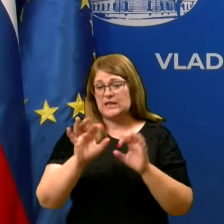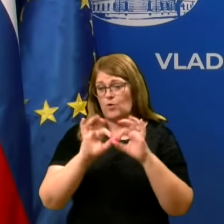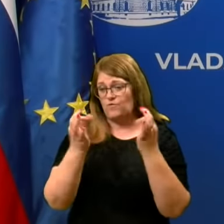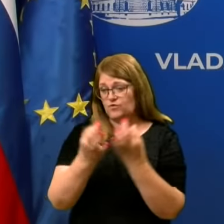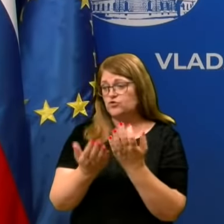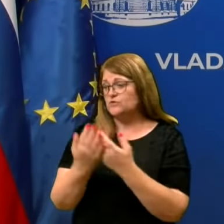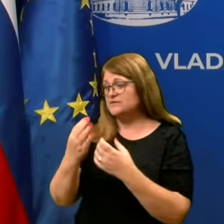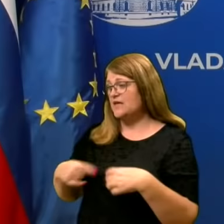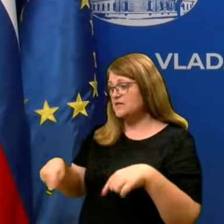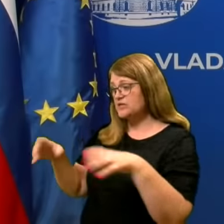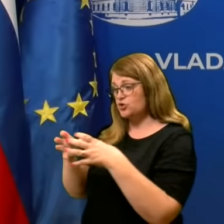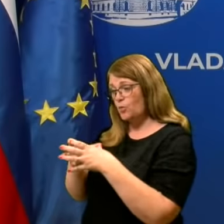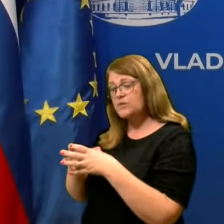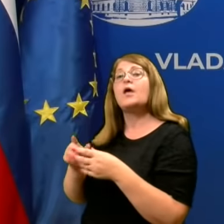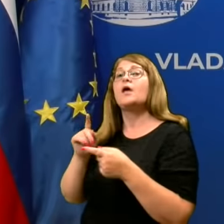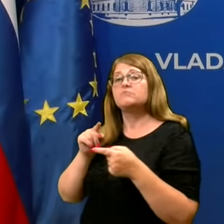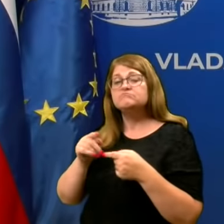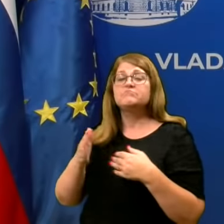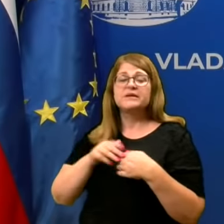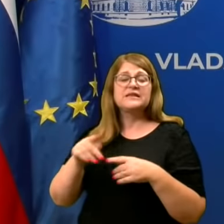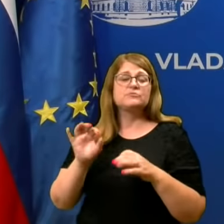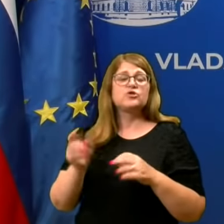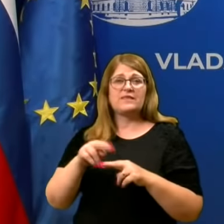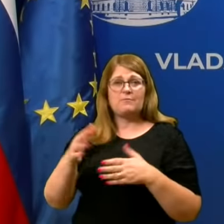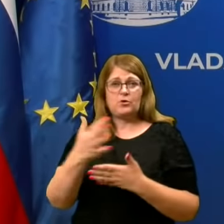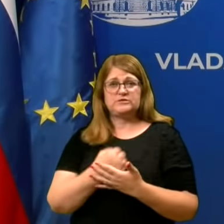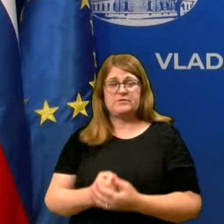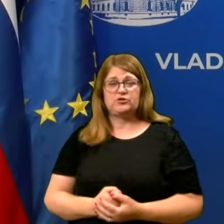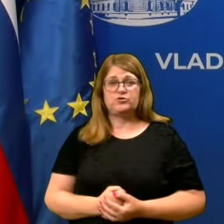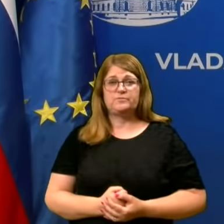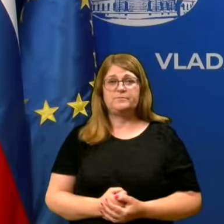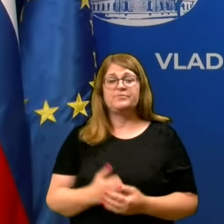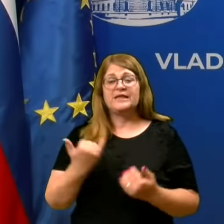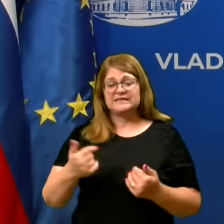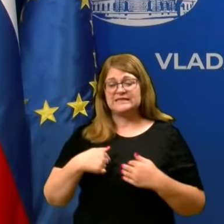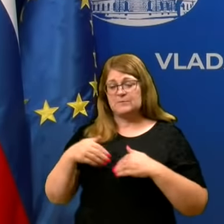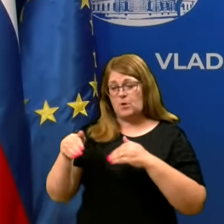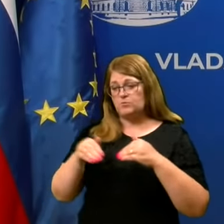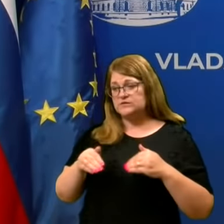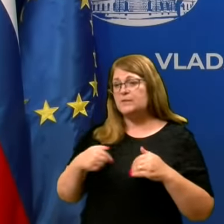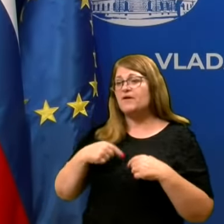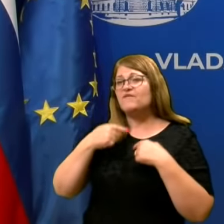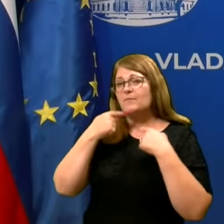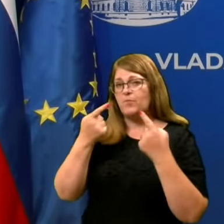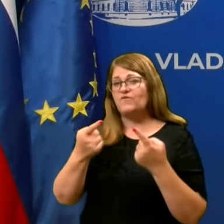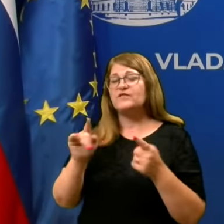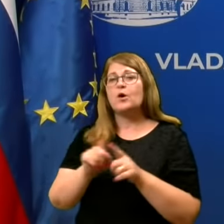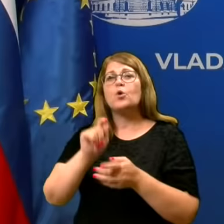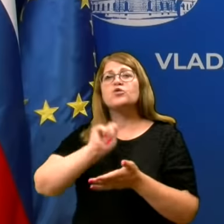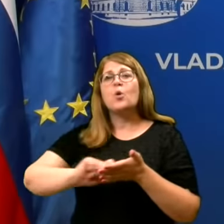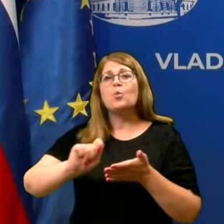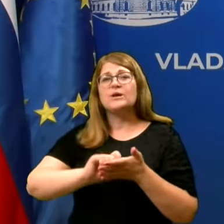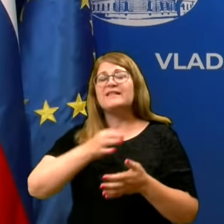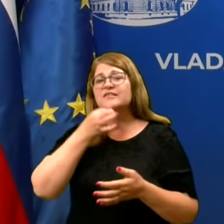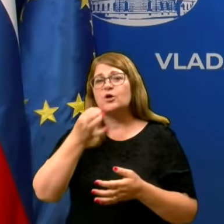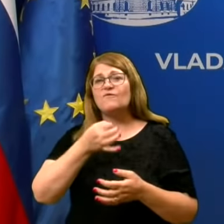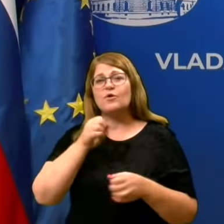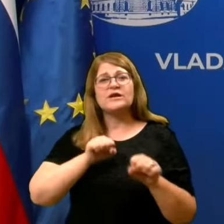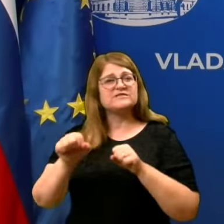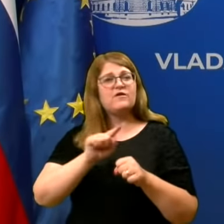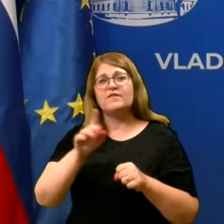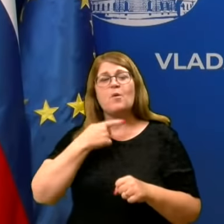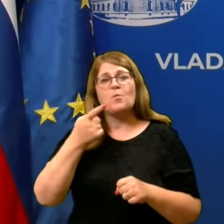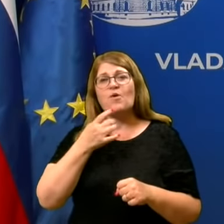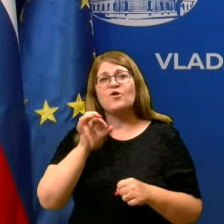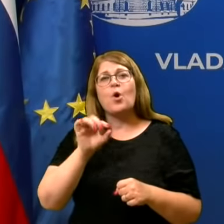kolektiv so pri tem najbolj uspešni. Ampak zdaj se bom jaz omaknu, pa vam bom povedal, da kot uradni govorec vlade ne bom